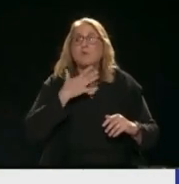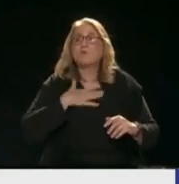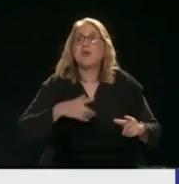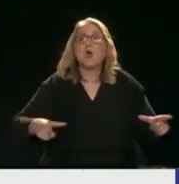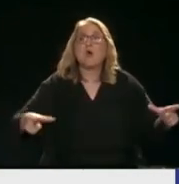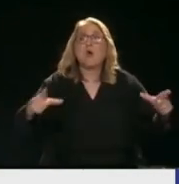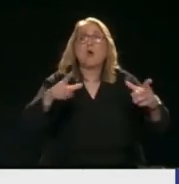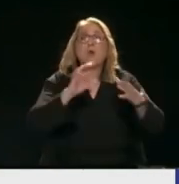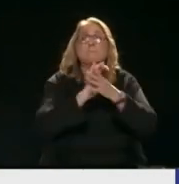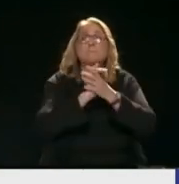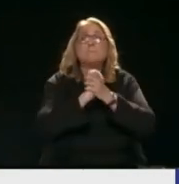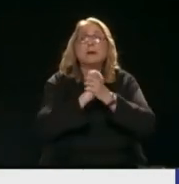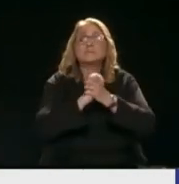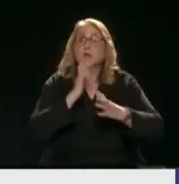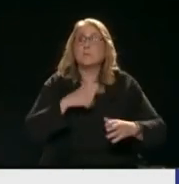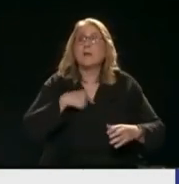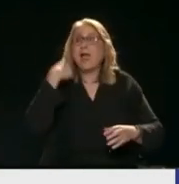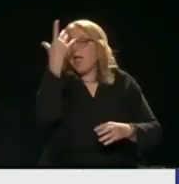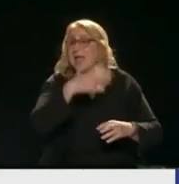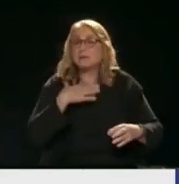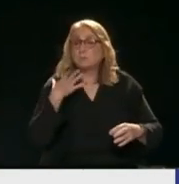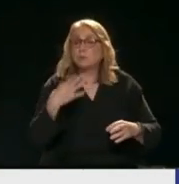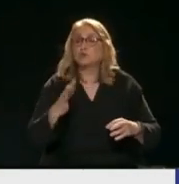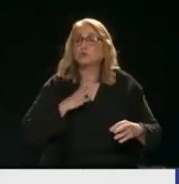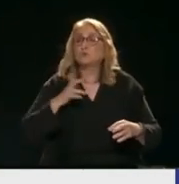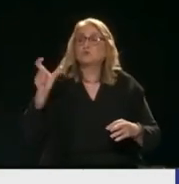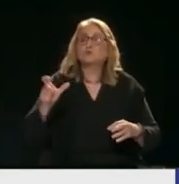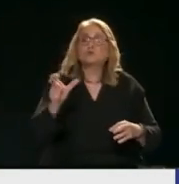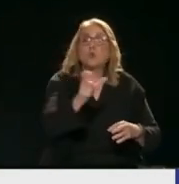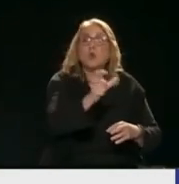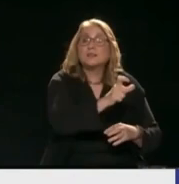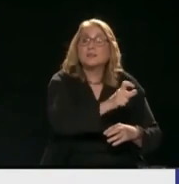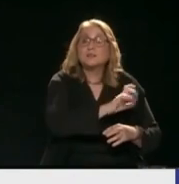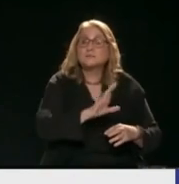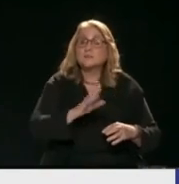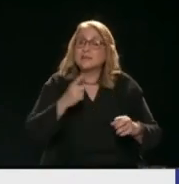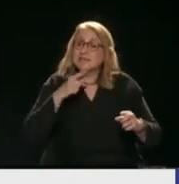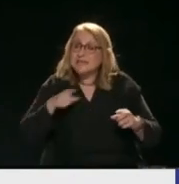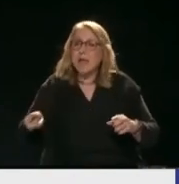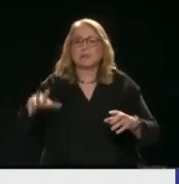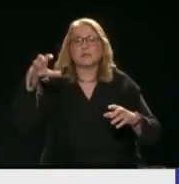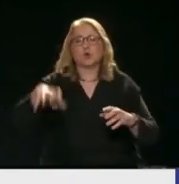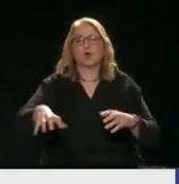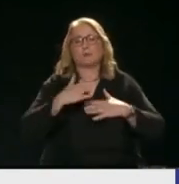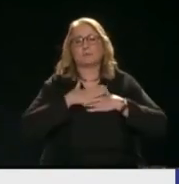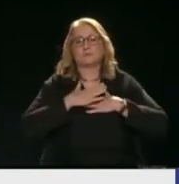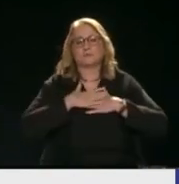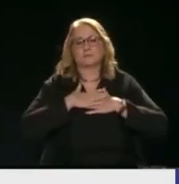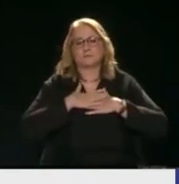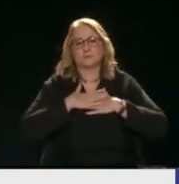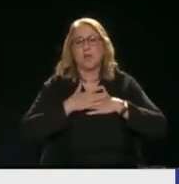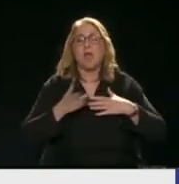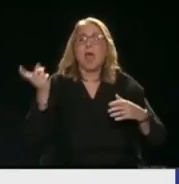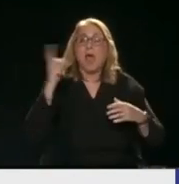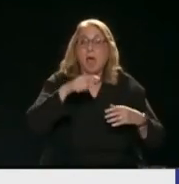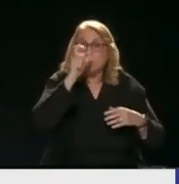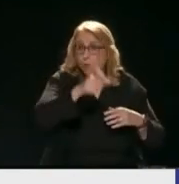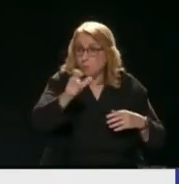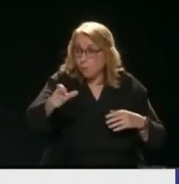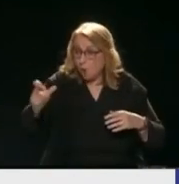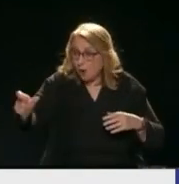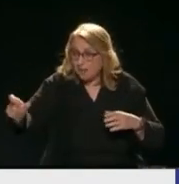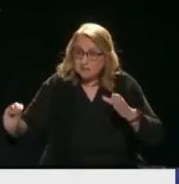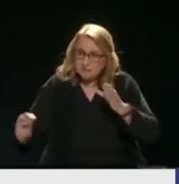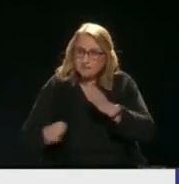να εκπροσωπήσω τον πολίτη Στην πολιτεία του Ή για την πολιτεία του Αυτός είναι ο πολιτικός Και από τους πολίτες παράγεται ο πολιτισμός Όχι μέσω των